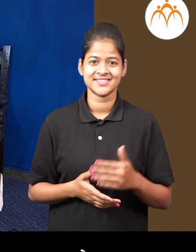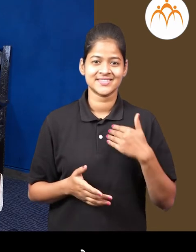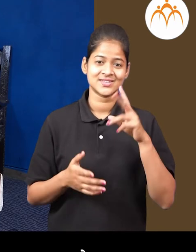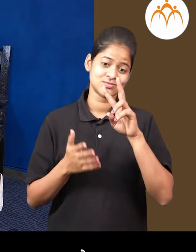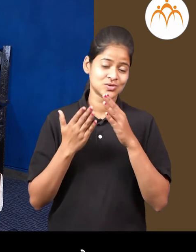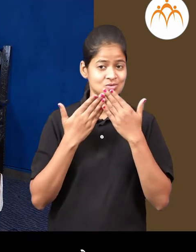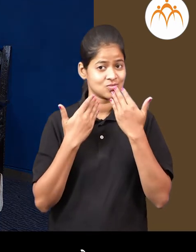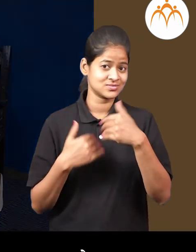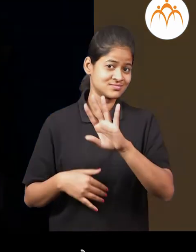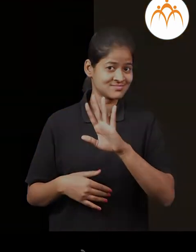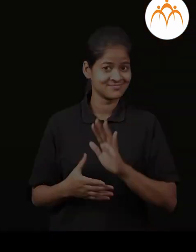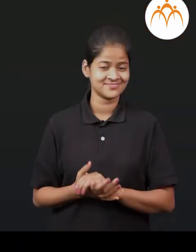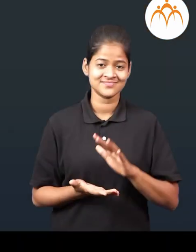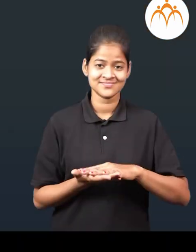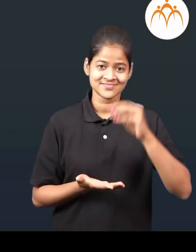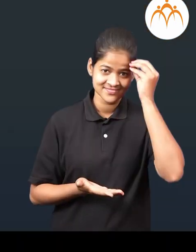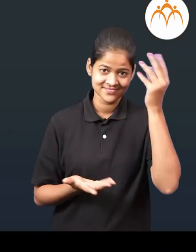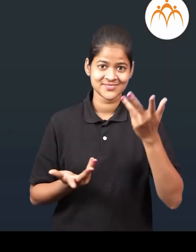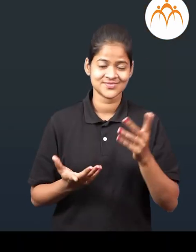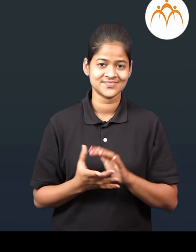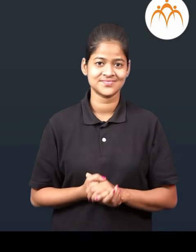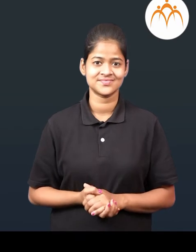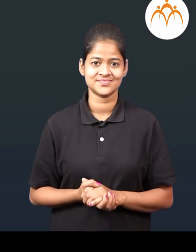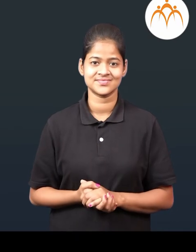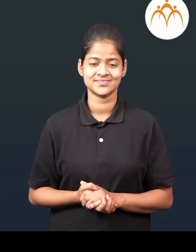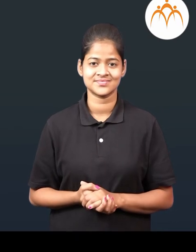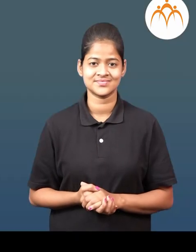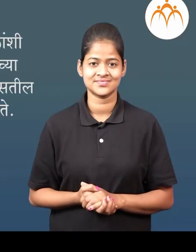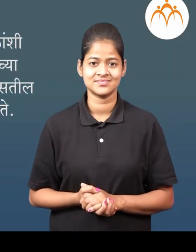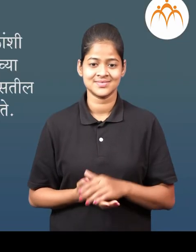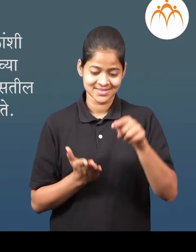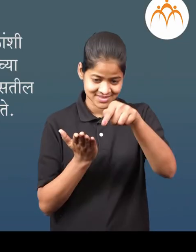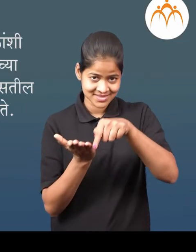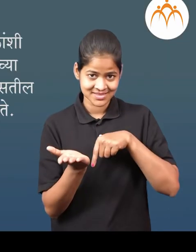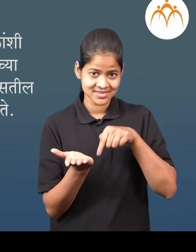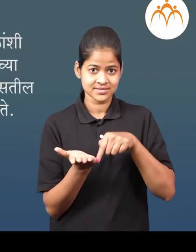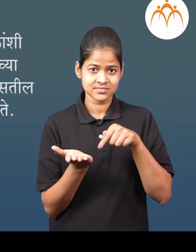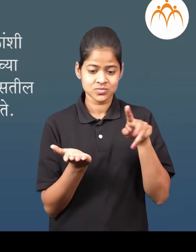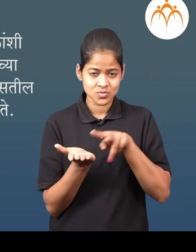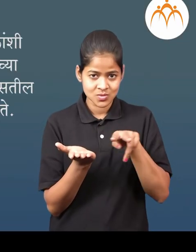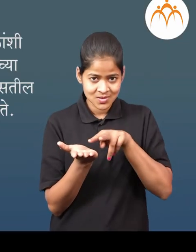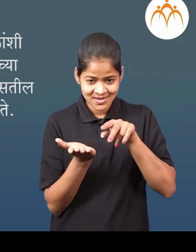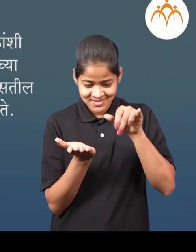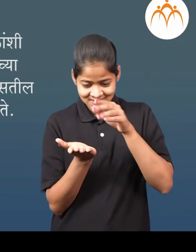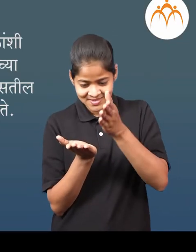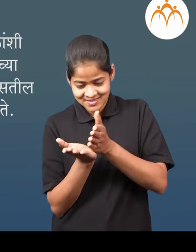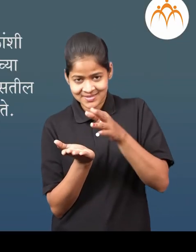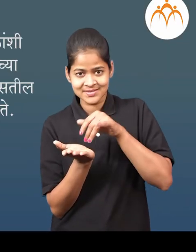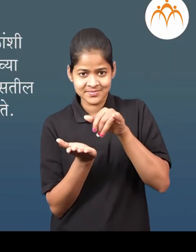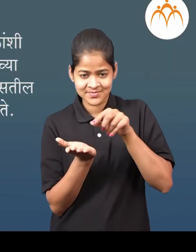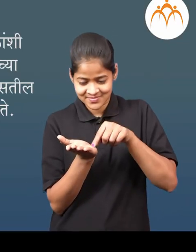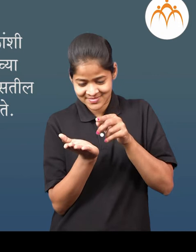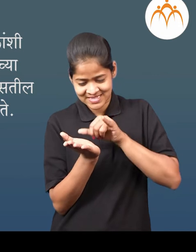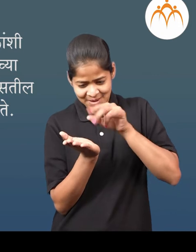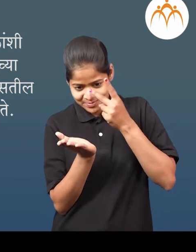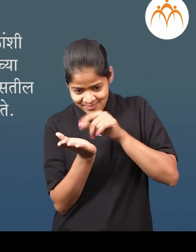दोगिन्दी आभ्यासाला दाबर। आपन काई शिकलो। एखा द्या रेशे ने आकृतीचे होनारे दोन भाग,